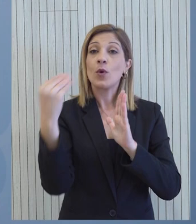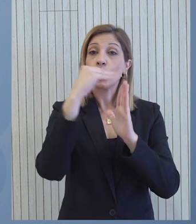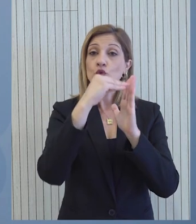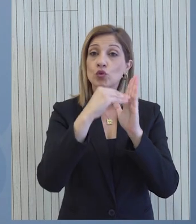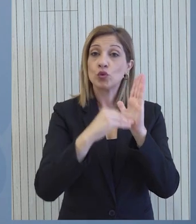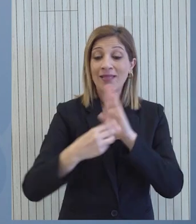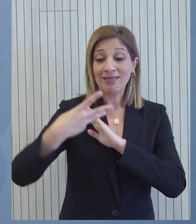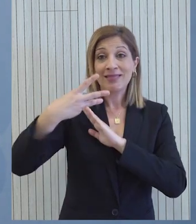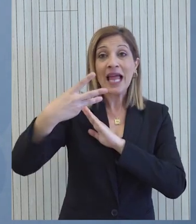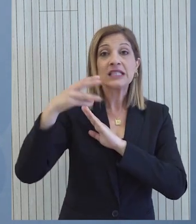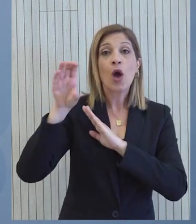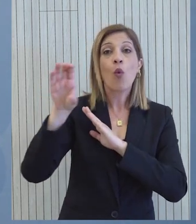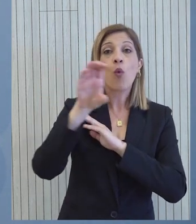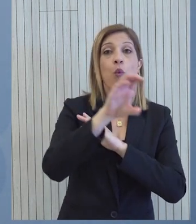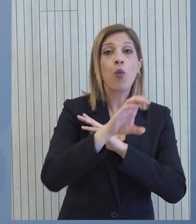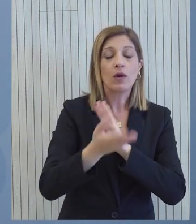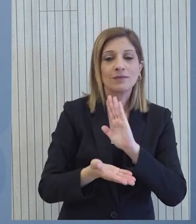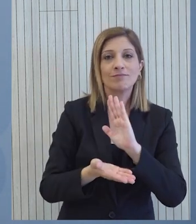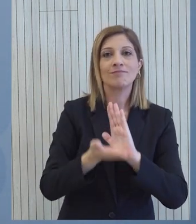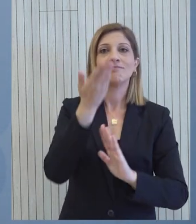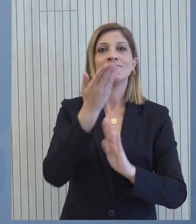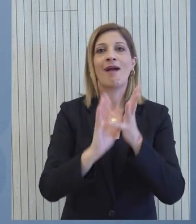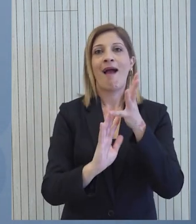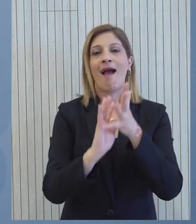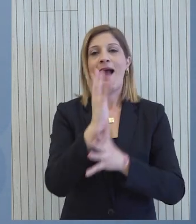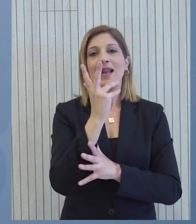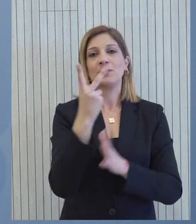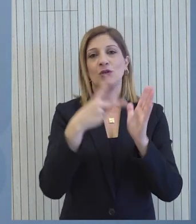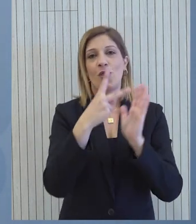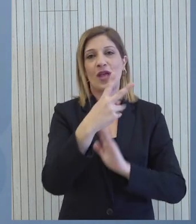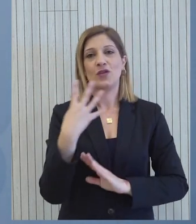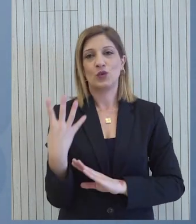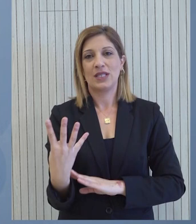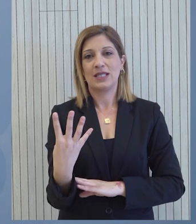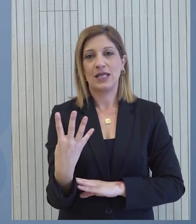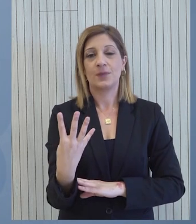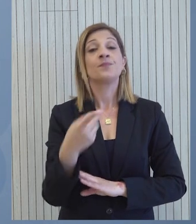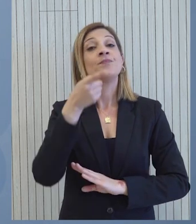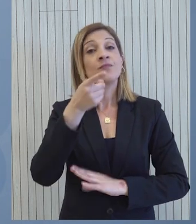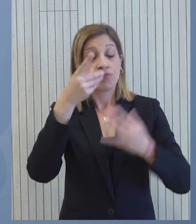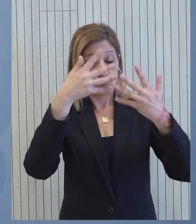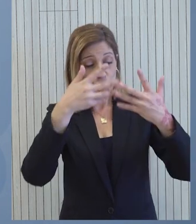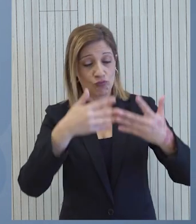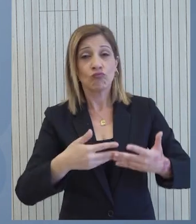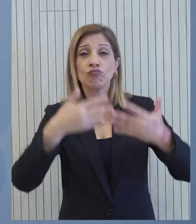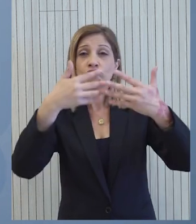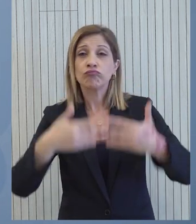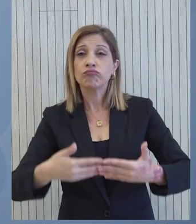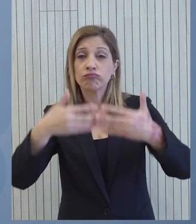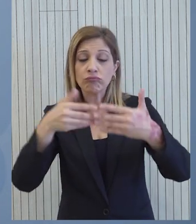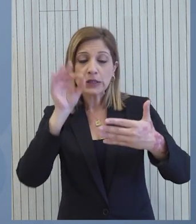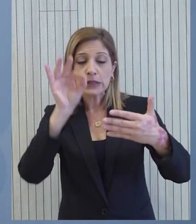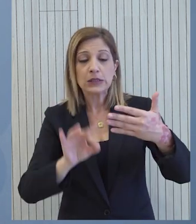ανάμεσα στις τρεις χώρες στην Ευρωζώνη με τον υψηλότερο ρυθμό ανάπτυξης για το 2024. Τα στοιχεία αυτά αποτελούν